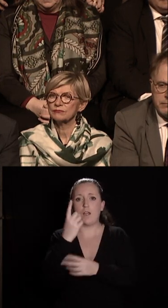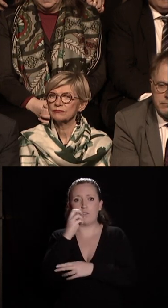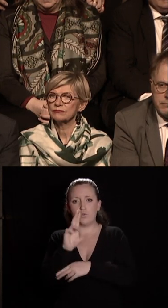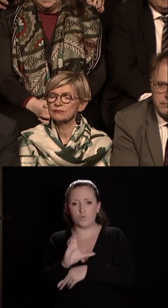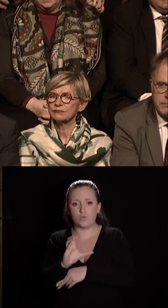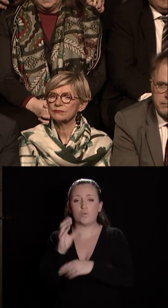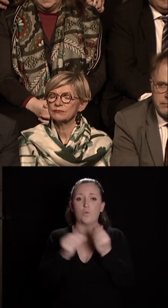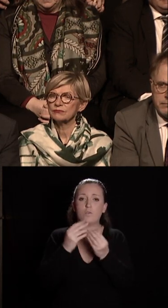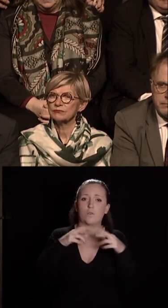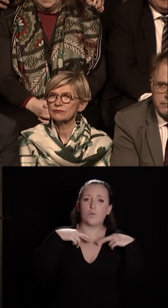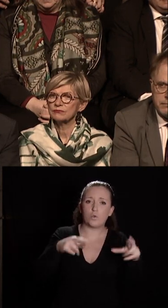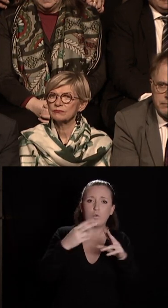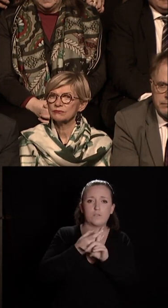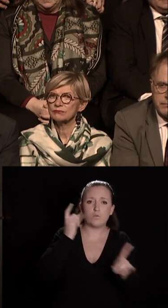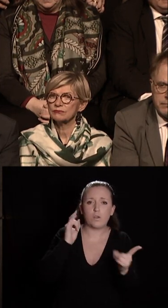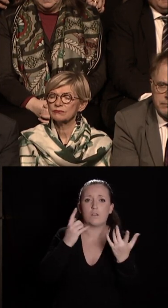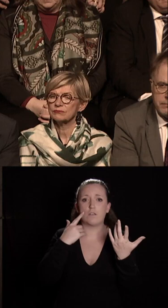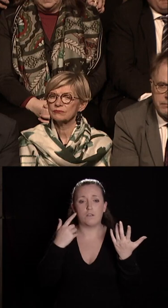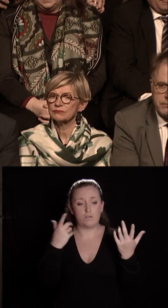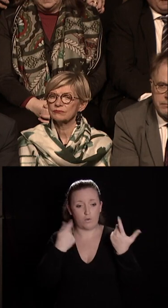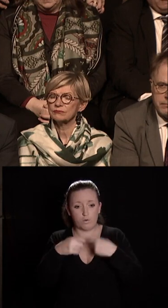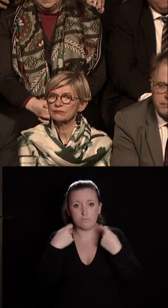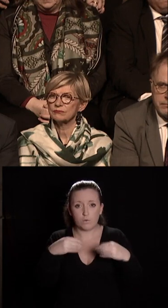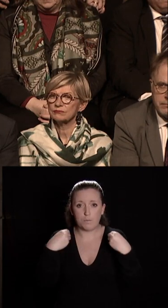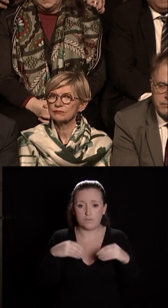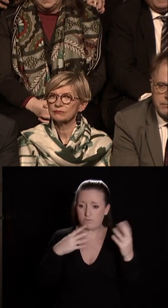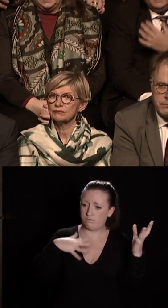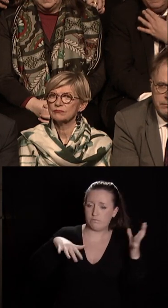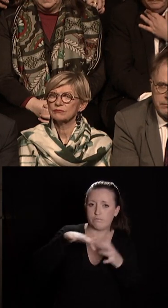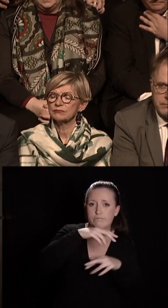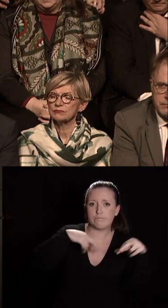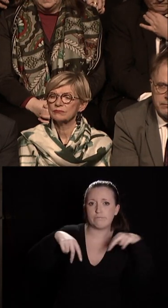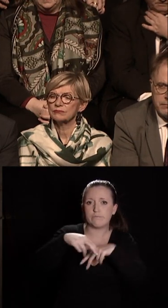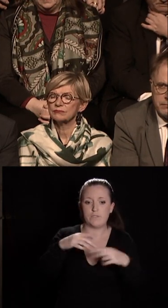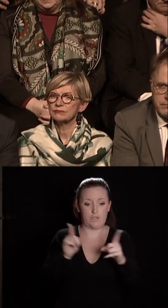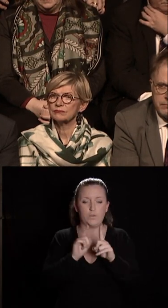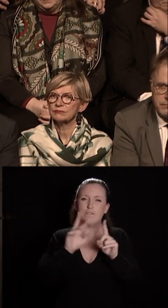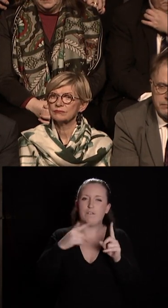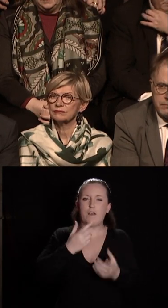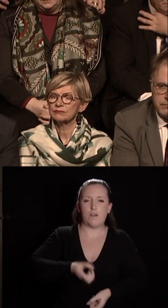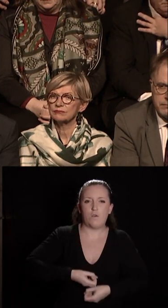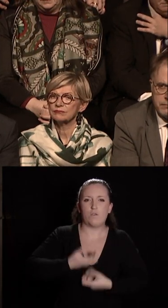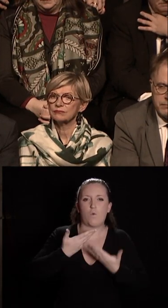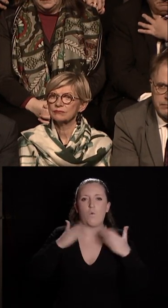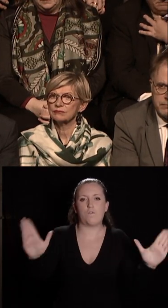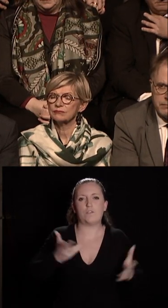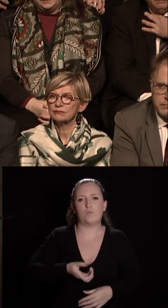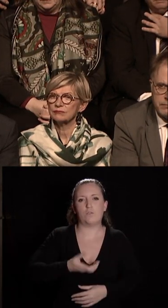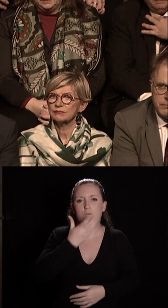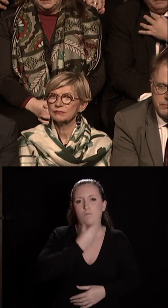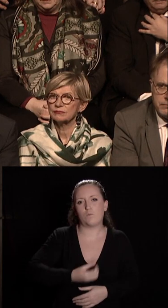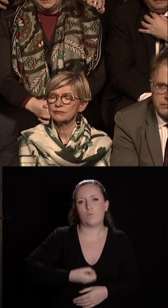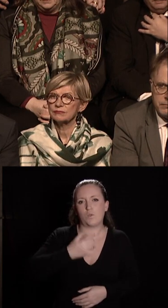du centre historique et commerçants sont désormais piétonnes et vous verrez avec la réouverture du musée des Beaux-Arts sa place de la Sainte-Chapelle